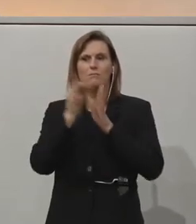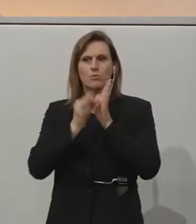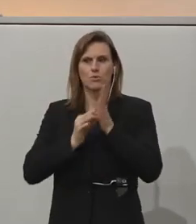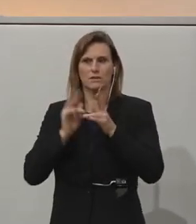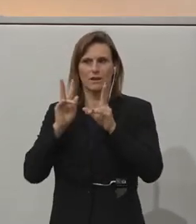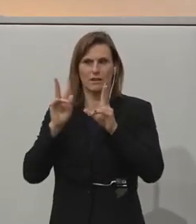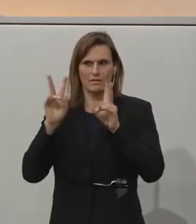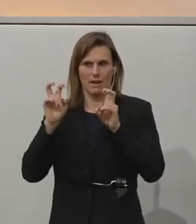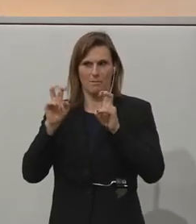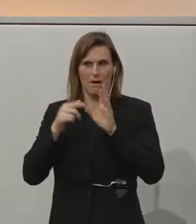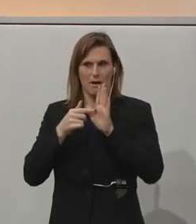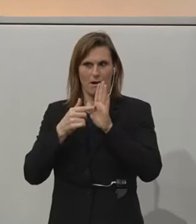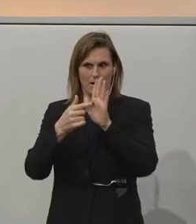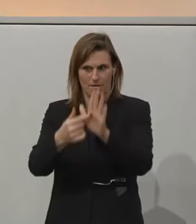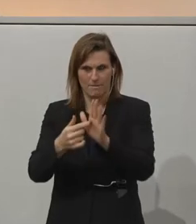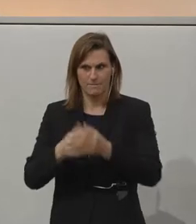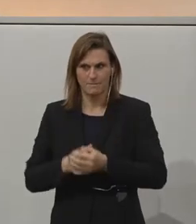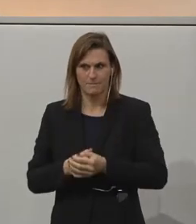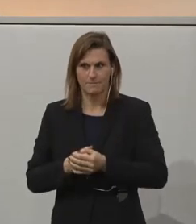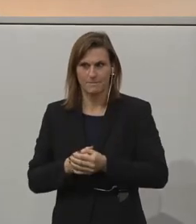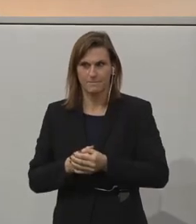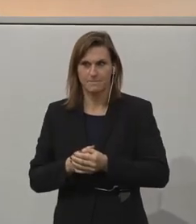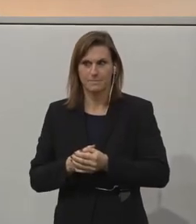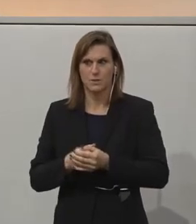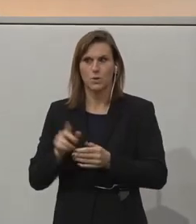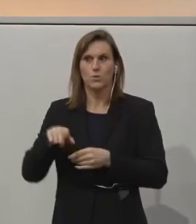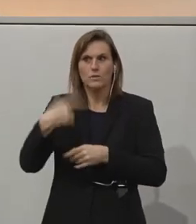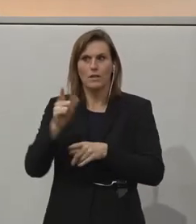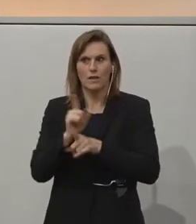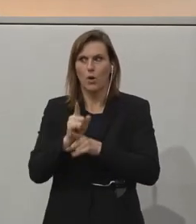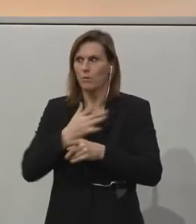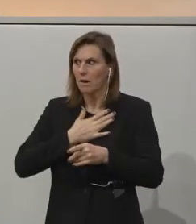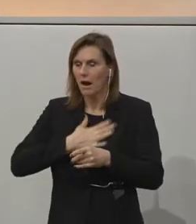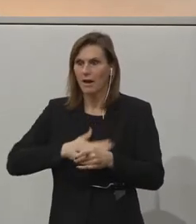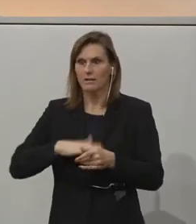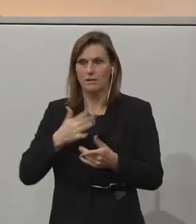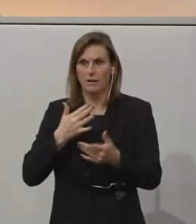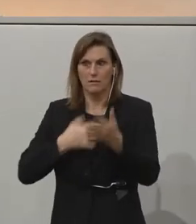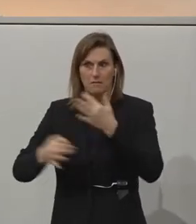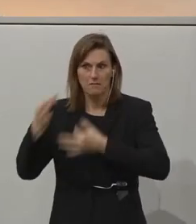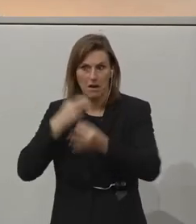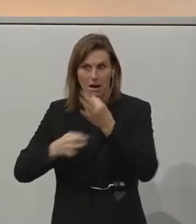kind of open it up for any kind of Q&A that folks may have.